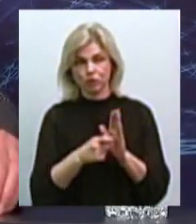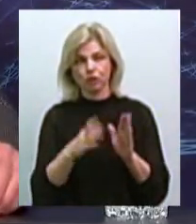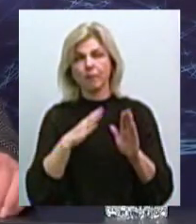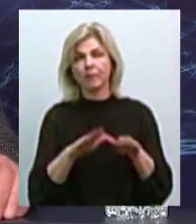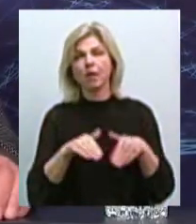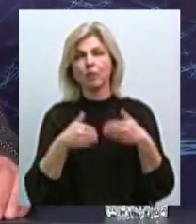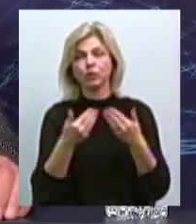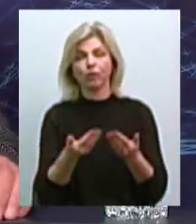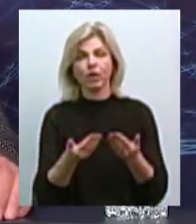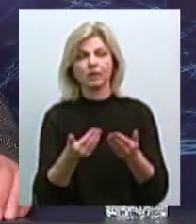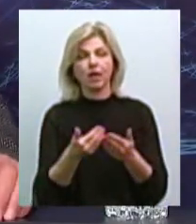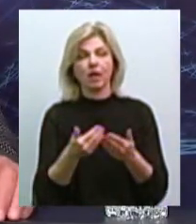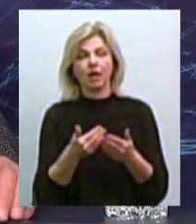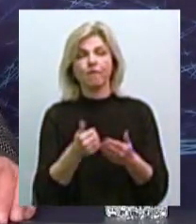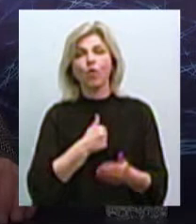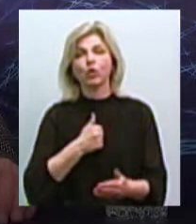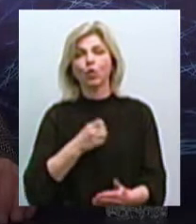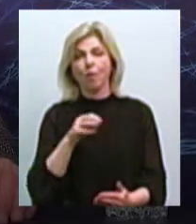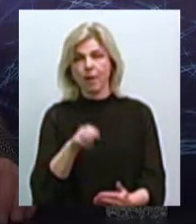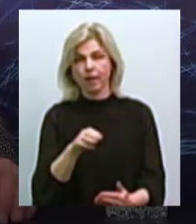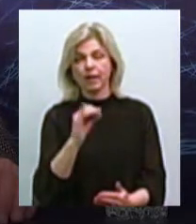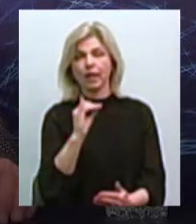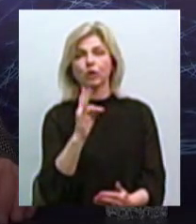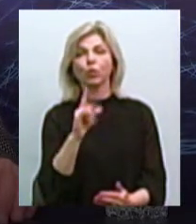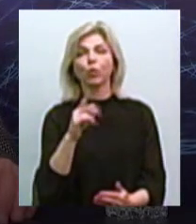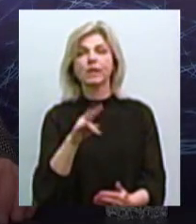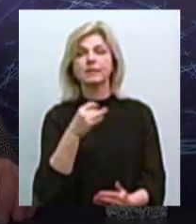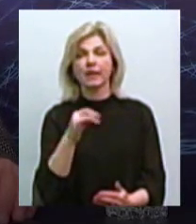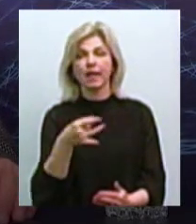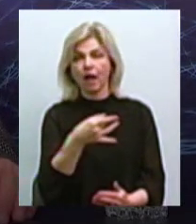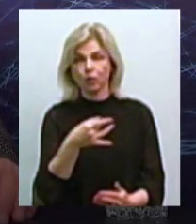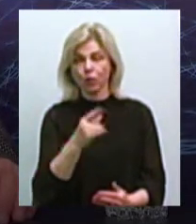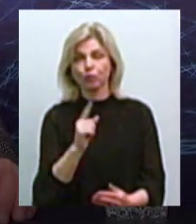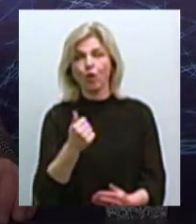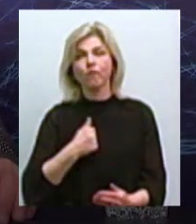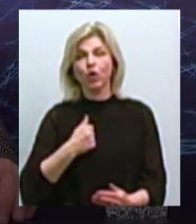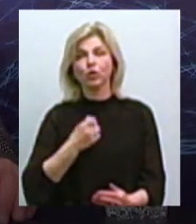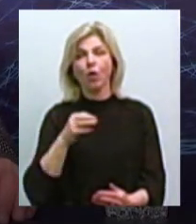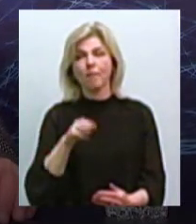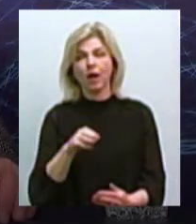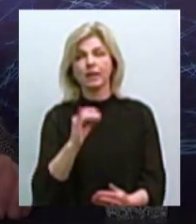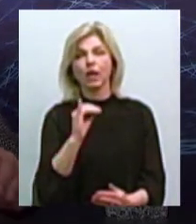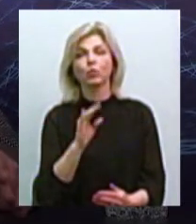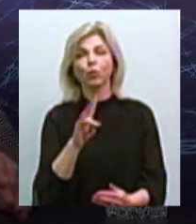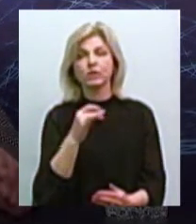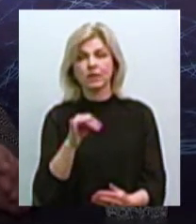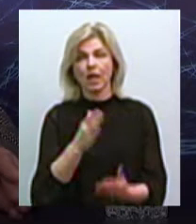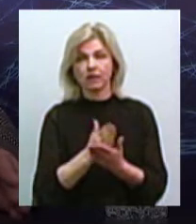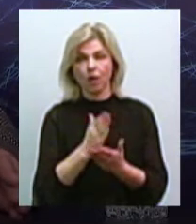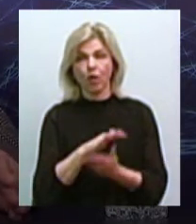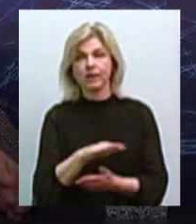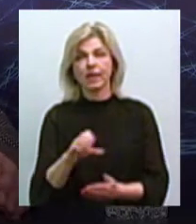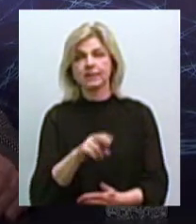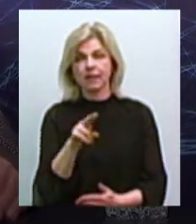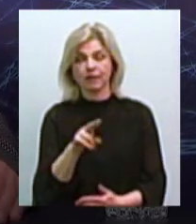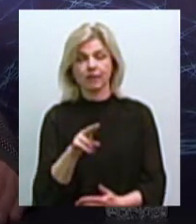військомат Інгульського району. Чому? Тому що зараз військомат Інгульського району знаходиться в дитячому санку, на місці,